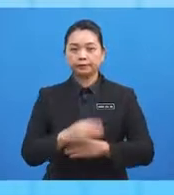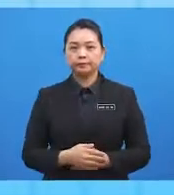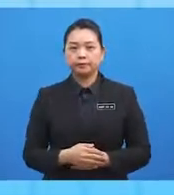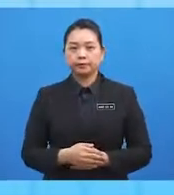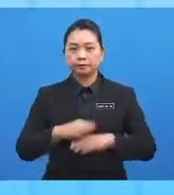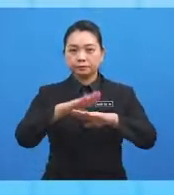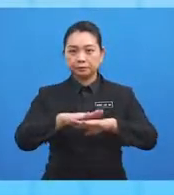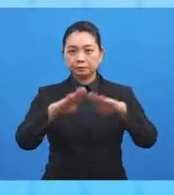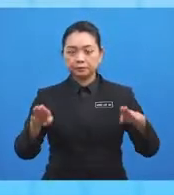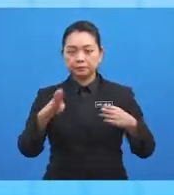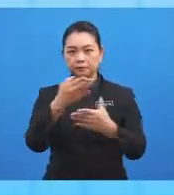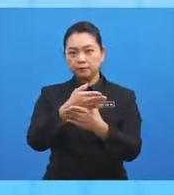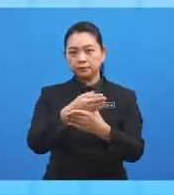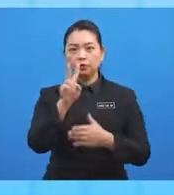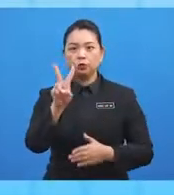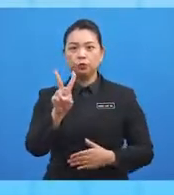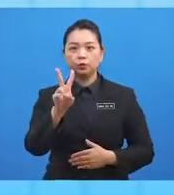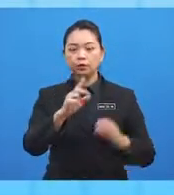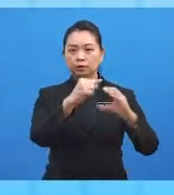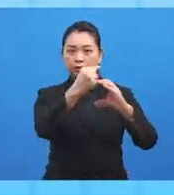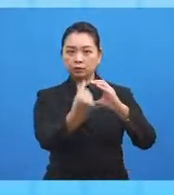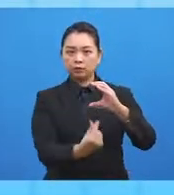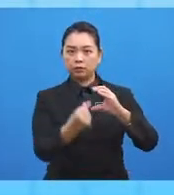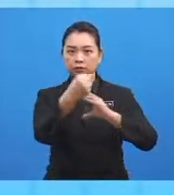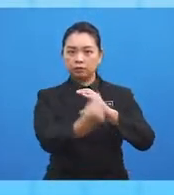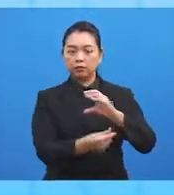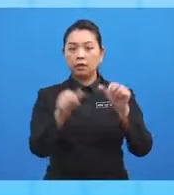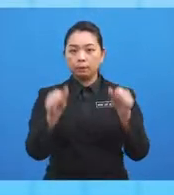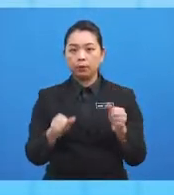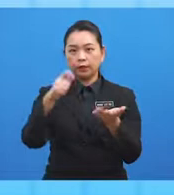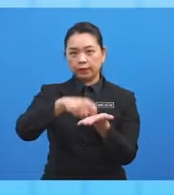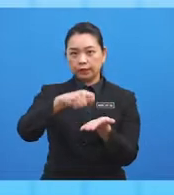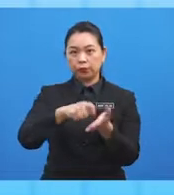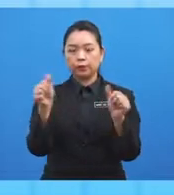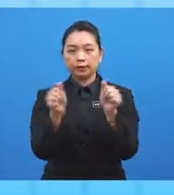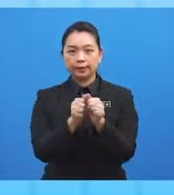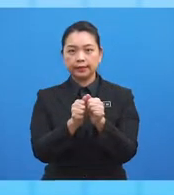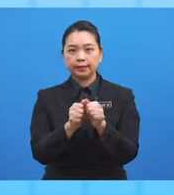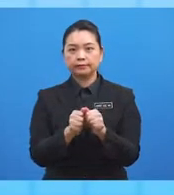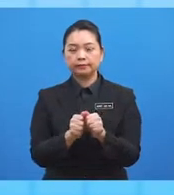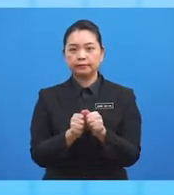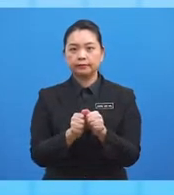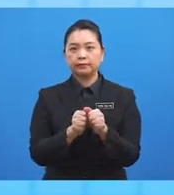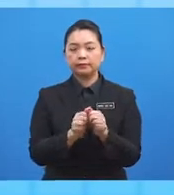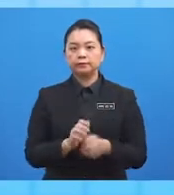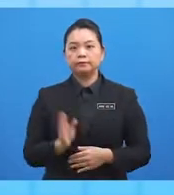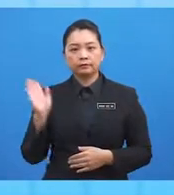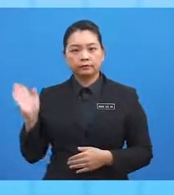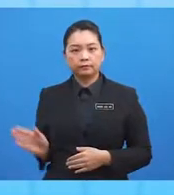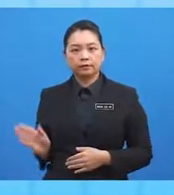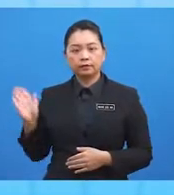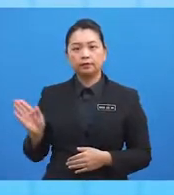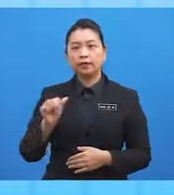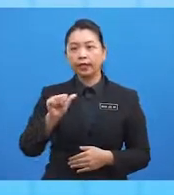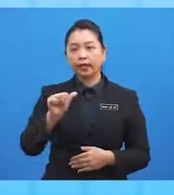Beza antara dua longitude boleh dihitung dengan A menolak sudut longitude